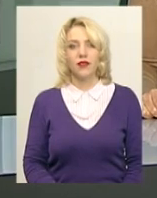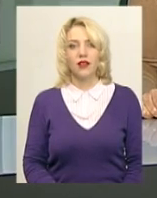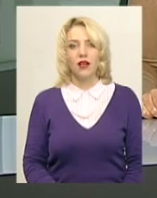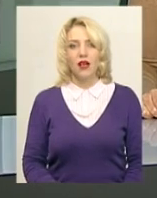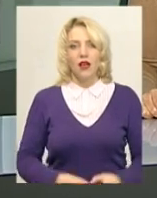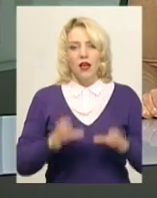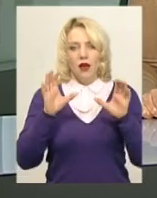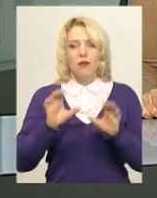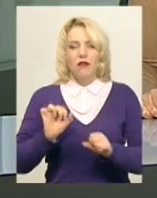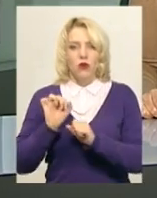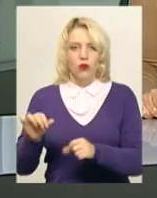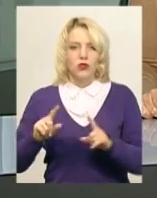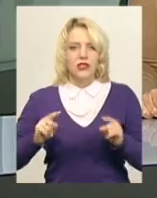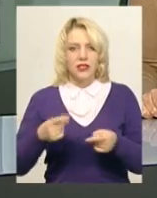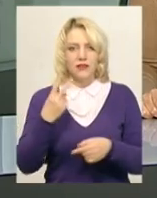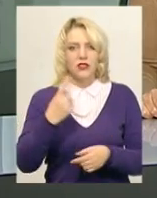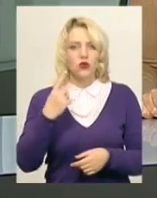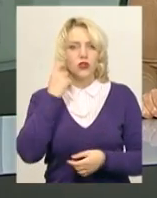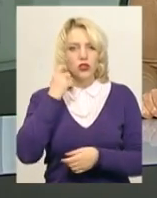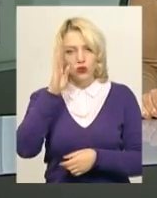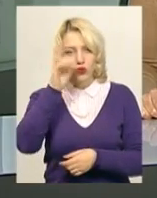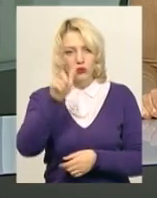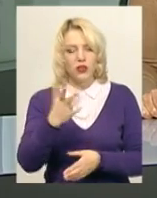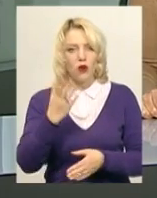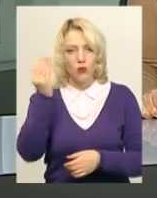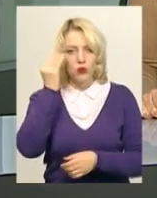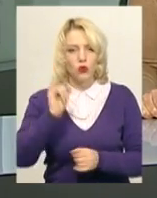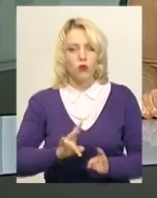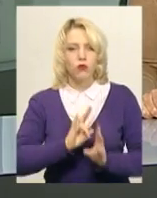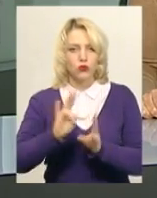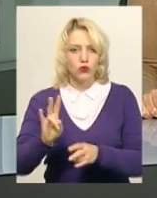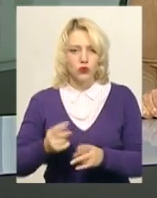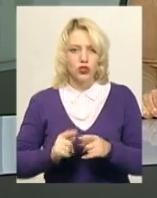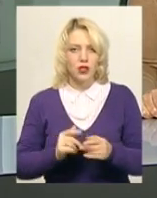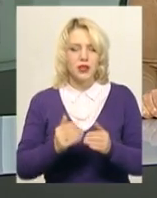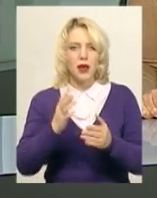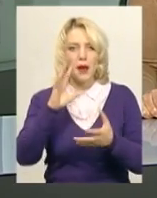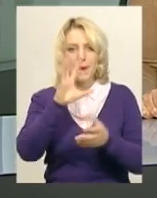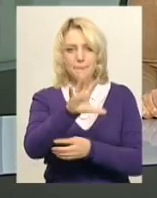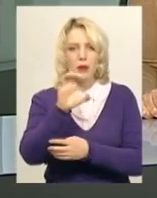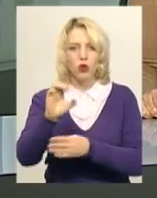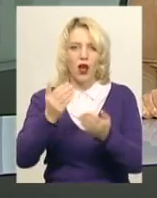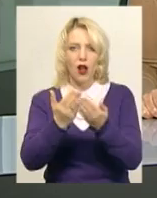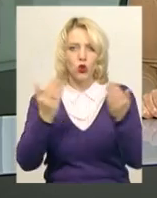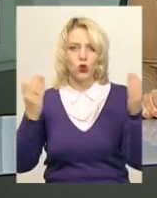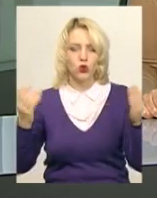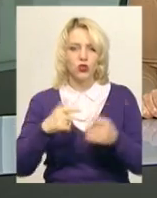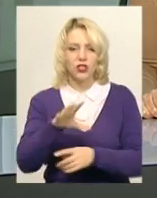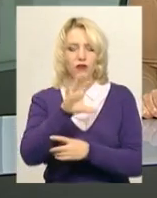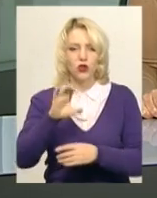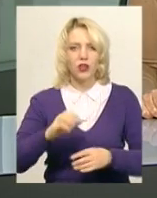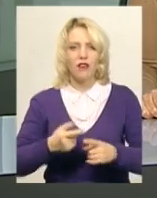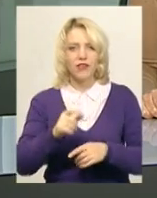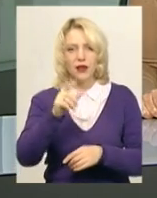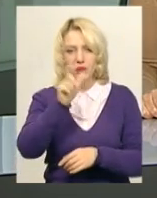Правоохоронці затримали 20-річного хмельничанина, котрого підозрюють у пошкодженні меморіальної дошки з фотографіями героїв Небесній сотні в